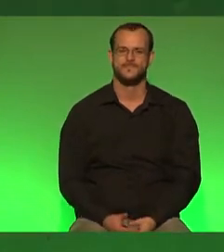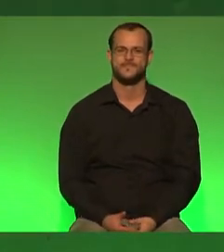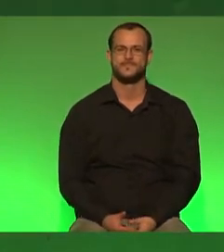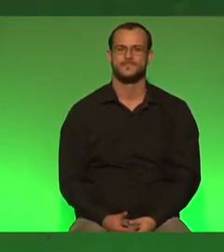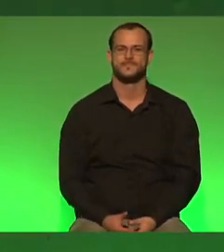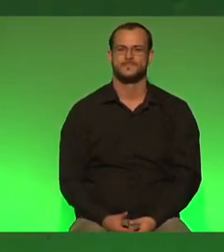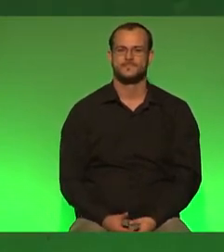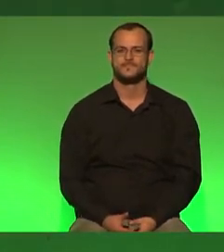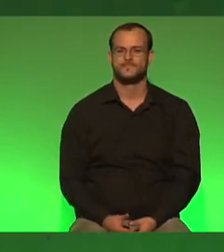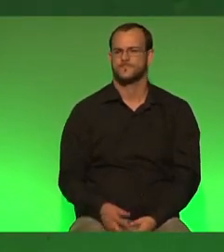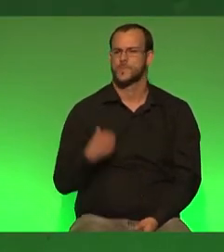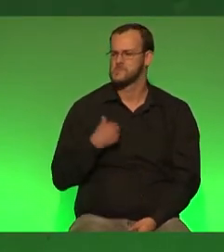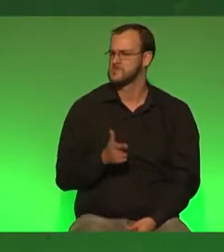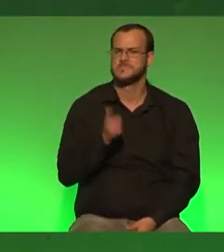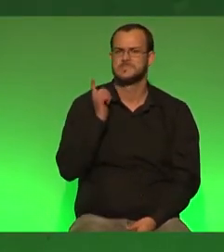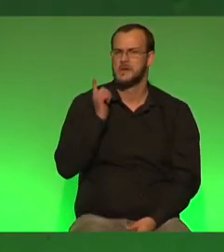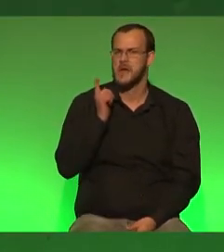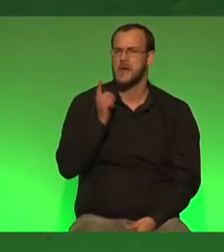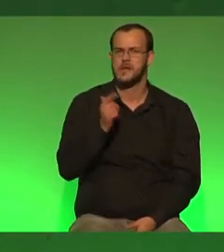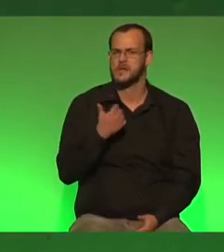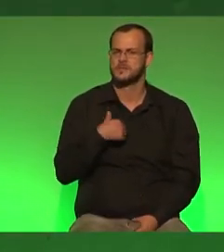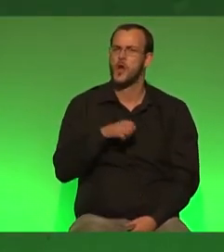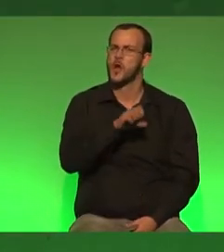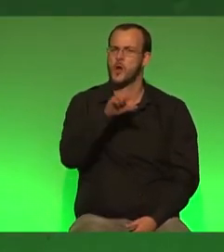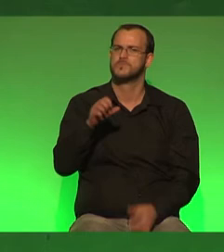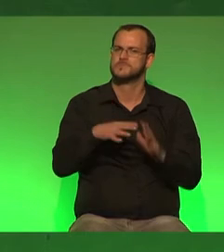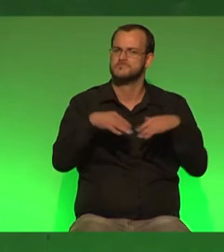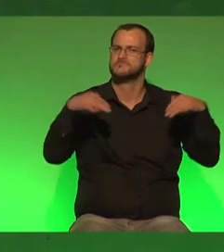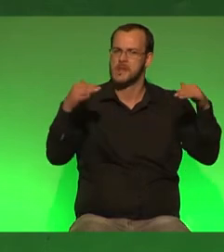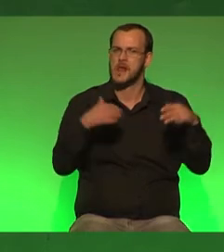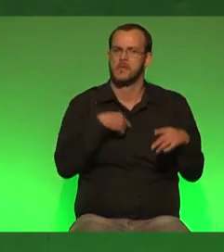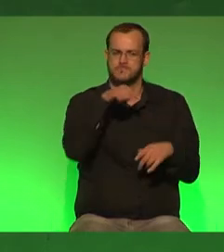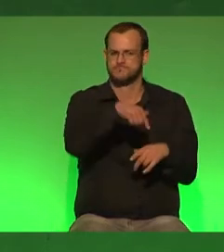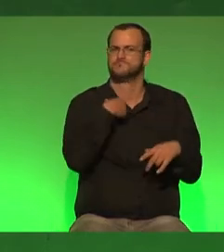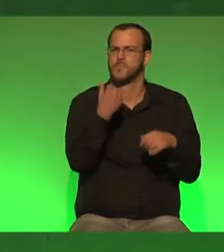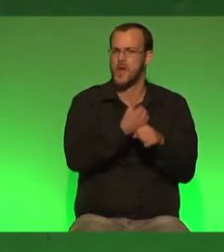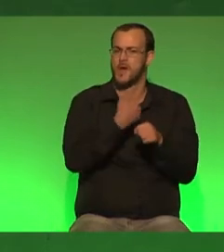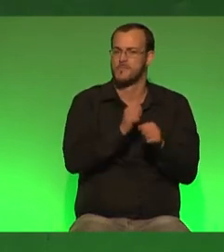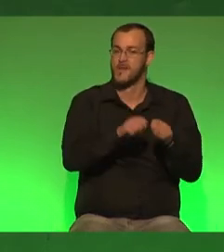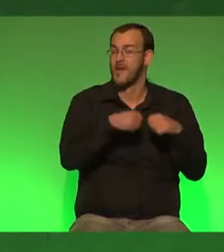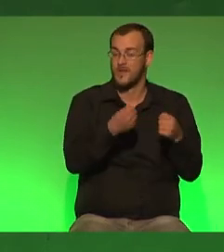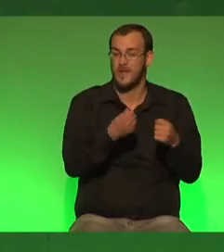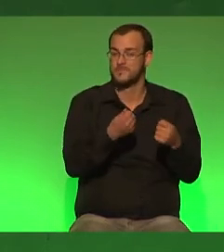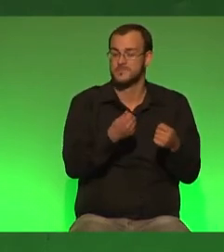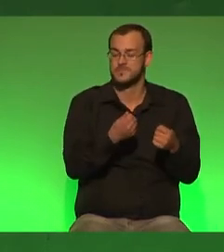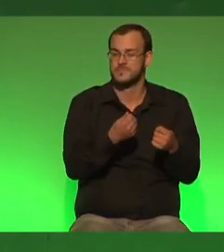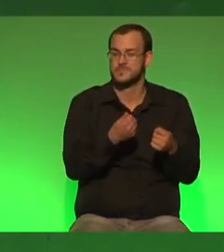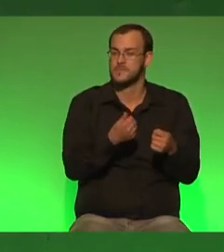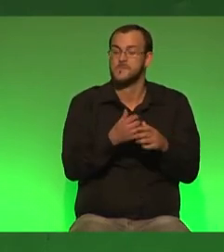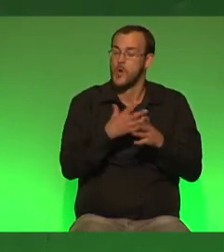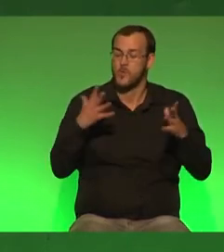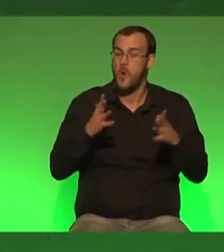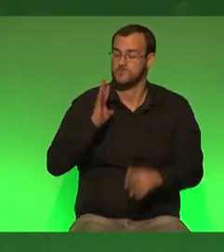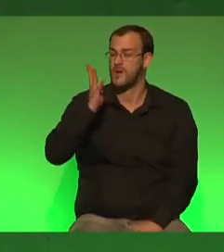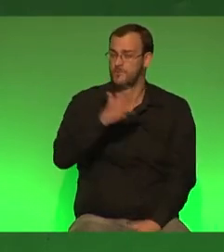Und ich habe in den letzten zwei Jahren im Europäischen Parlament an der Entsenderichtlinie gearbeitet. Und das Ergebnis ist ehrlich gesagt ein ziemlich großer Erfolg.